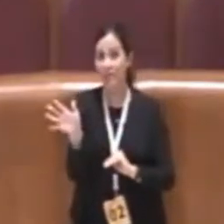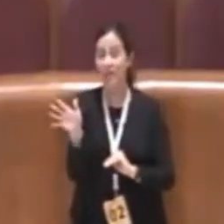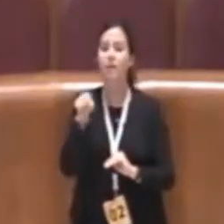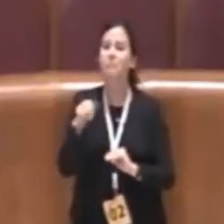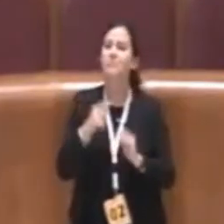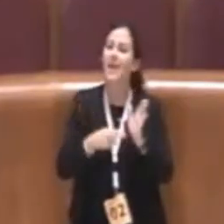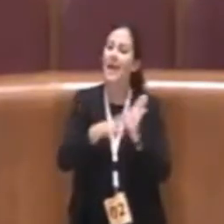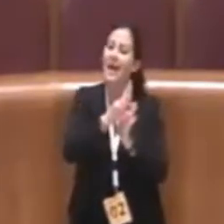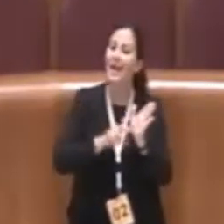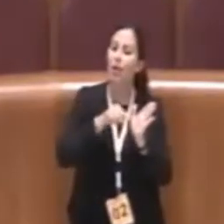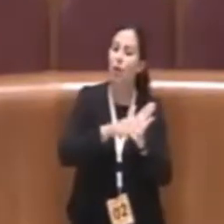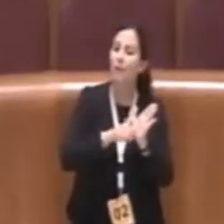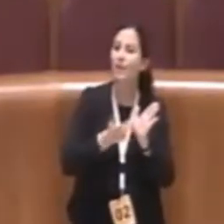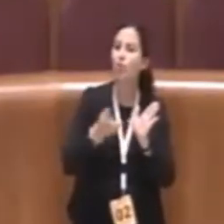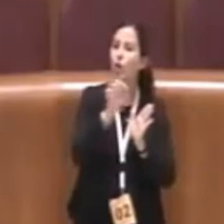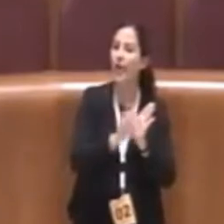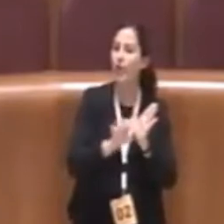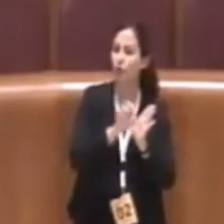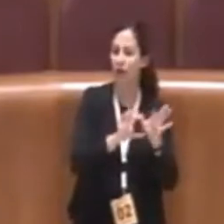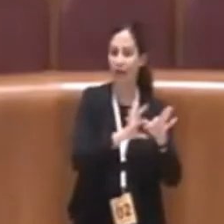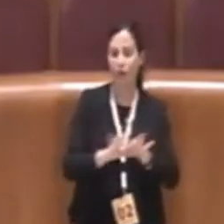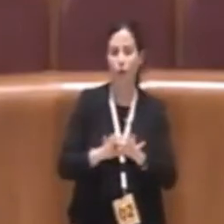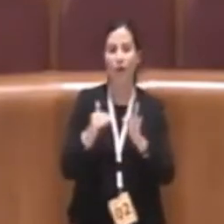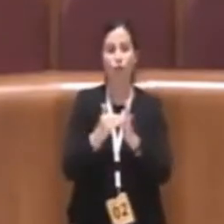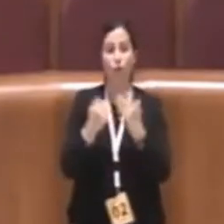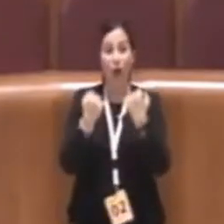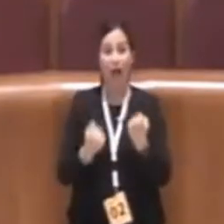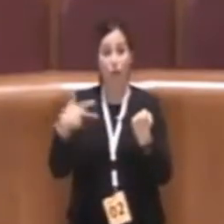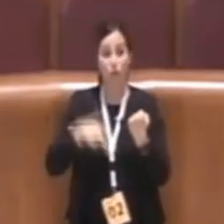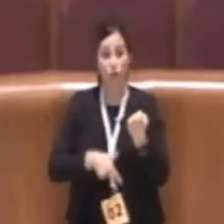regionale sull'housing è del 2012